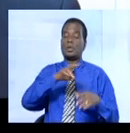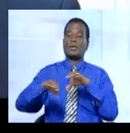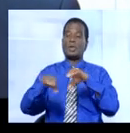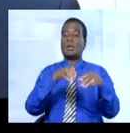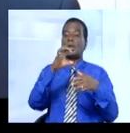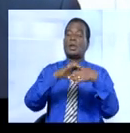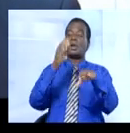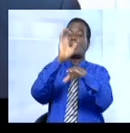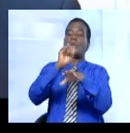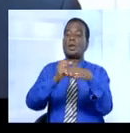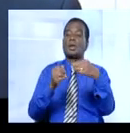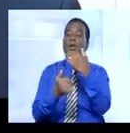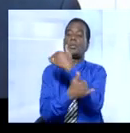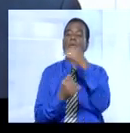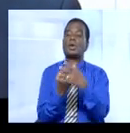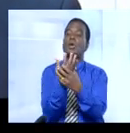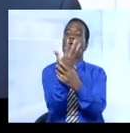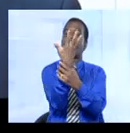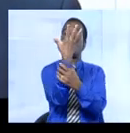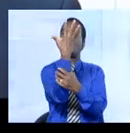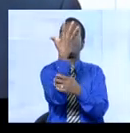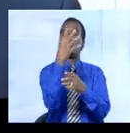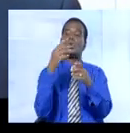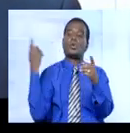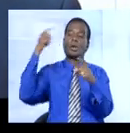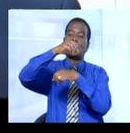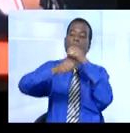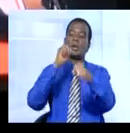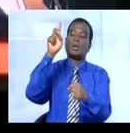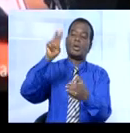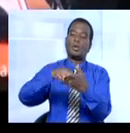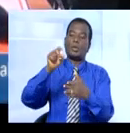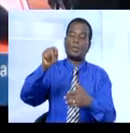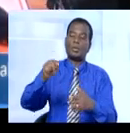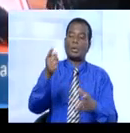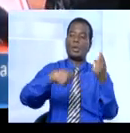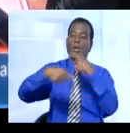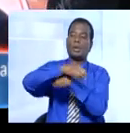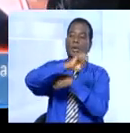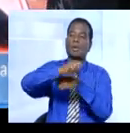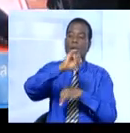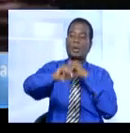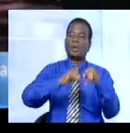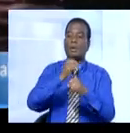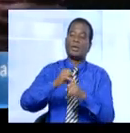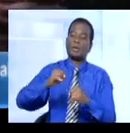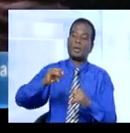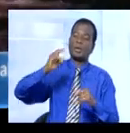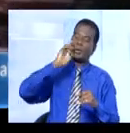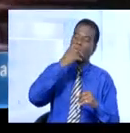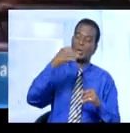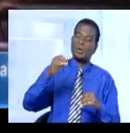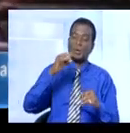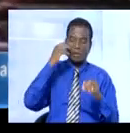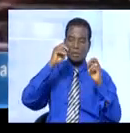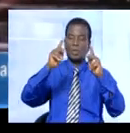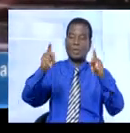'Ivoire un pays émergent à l'horizon 2020. La journée internationale de la francophonie sera une